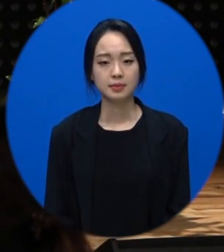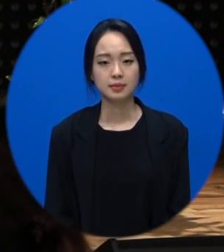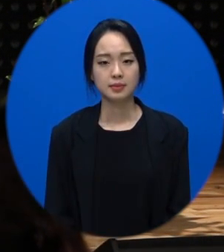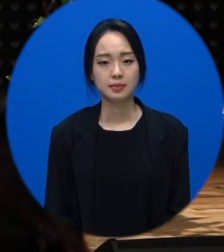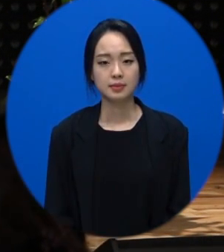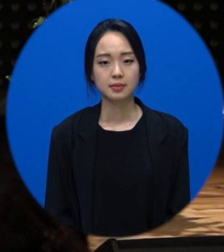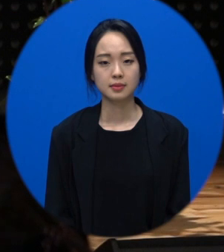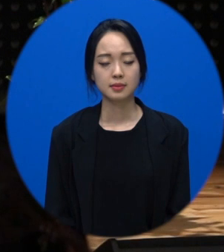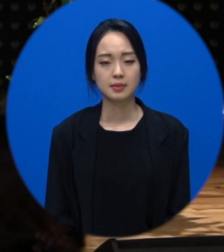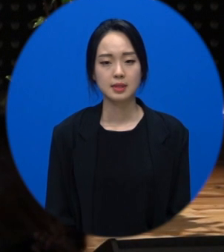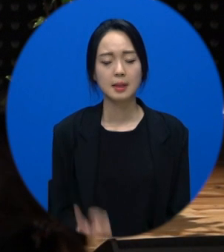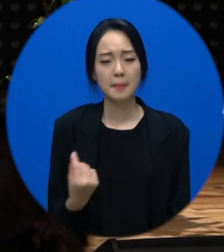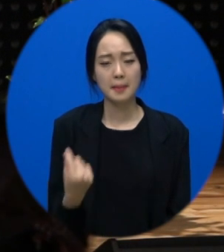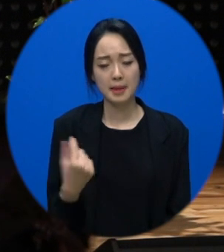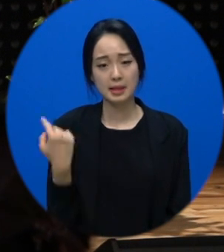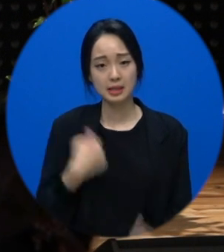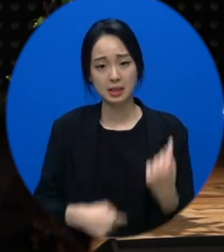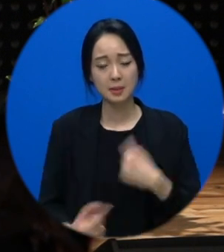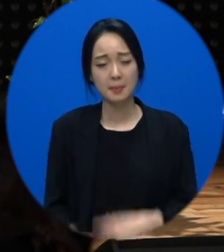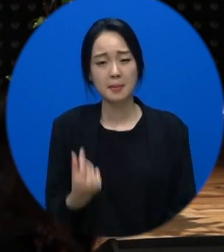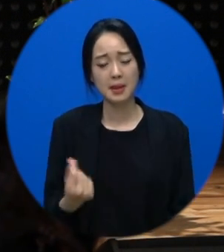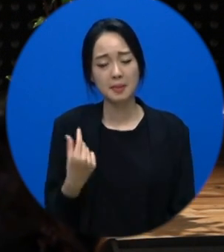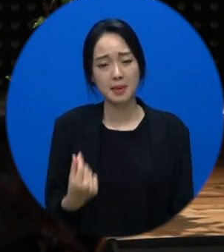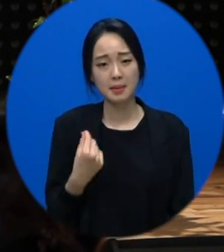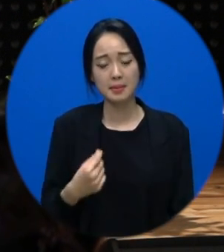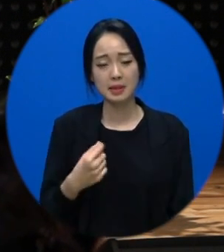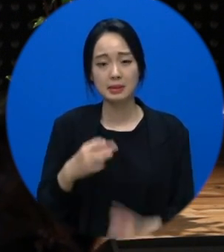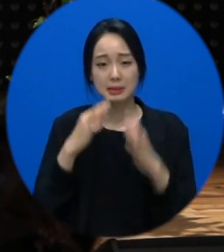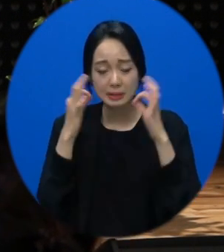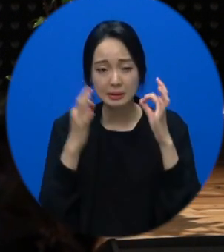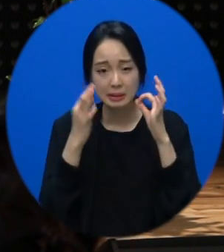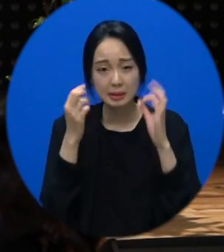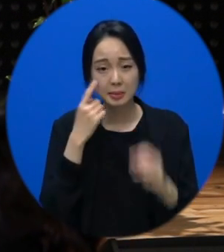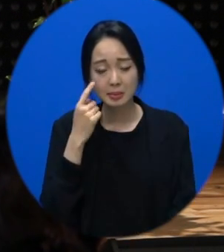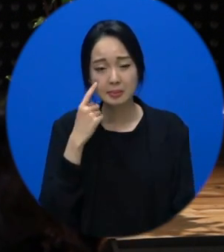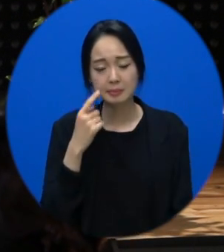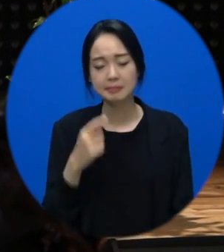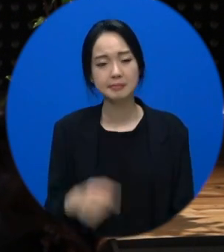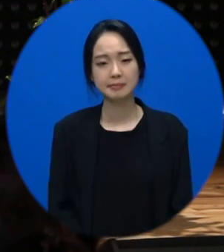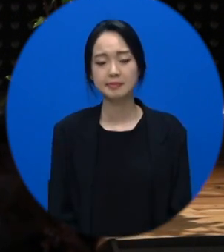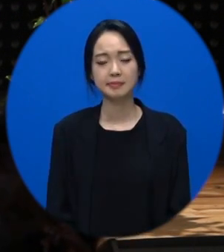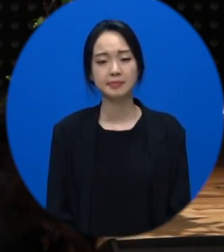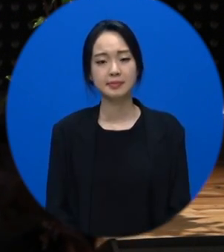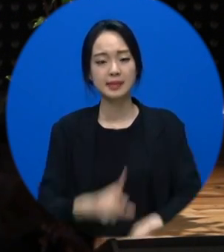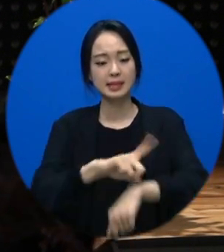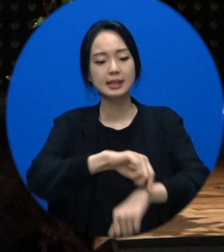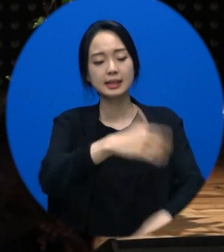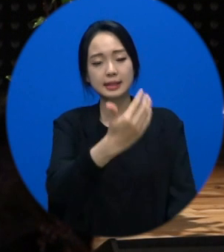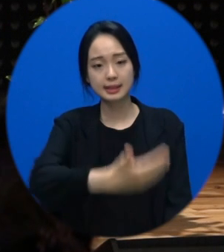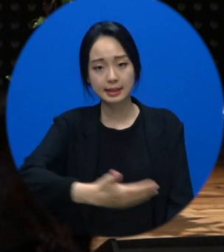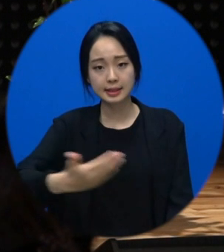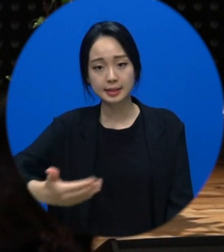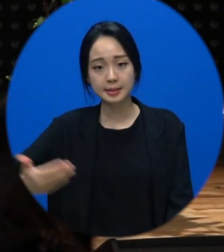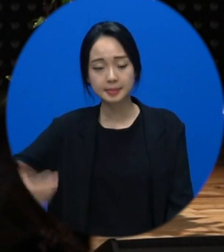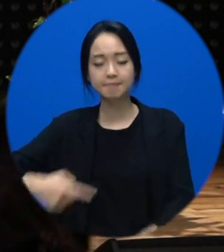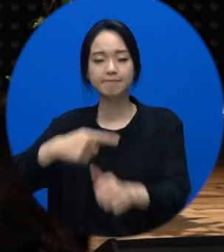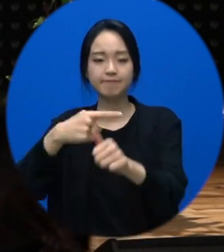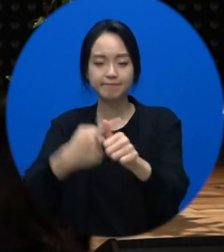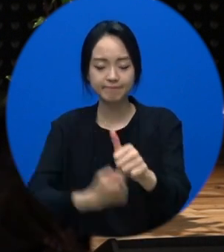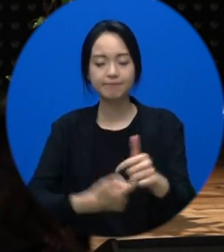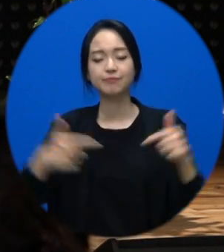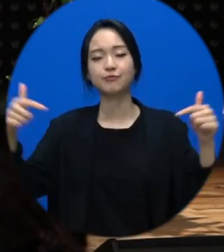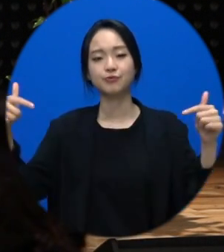아무리 노력해봐야 나만 나를 괴롭히는 거라니까요. 네. 네. 일정 시간이 지나면 저절로 조금씩 낫게 되어 있어요.